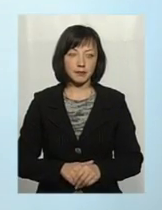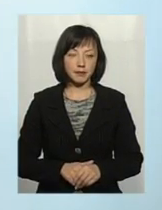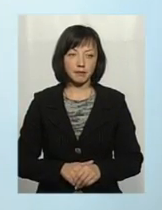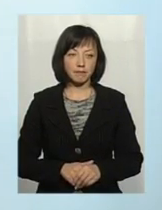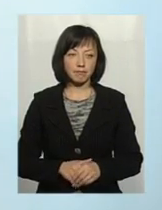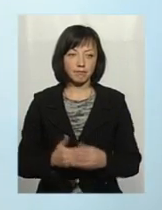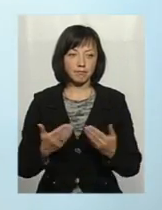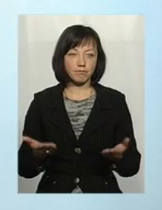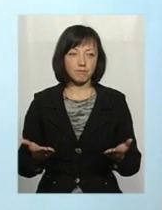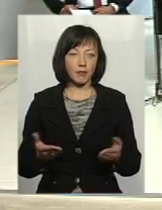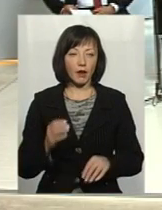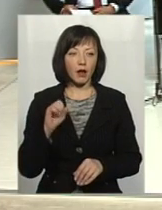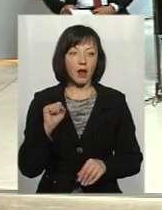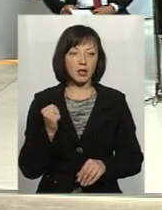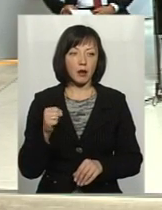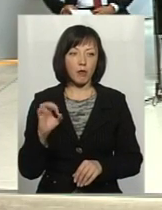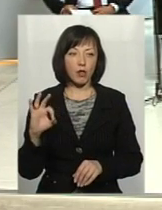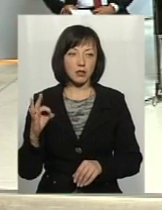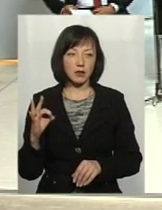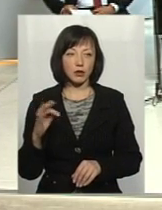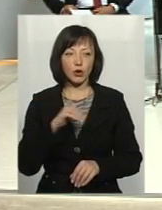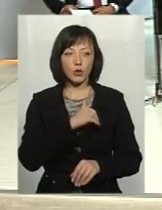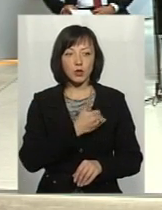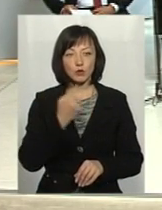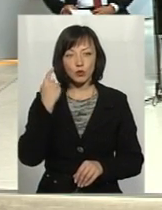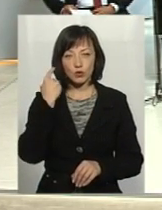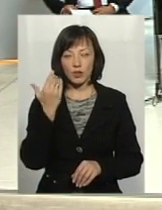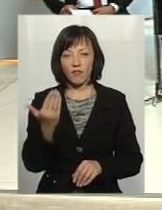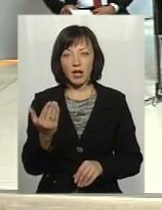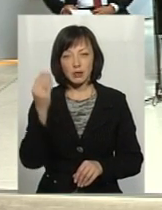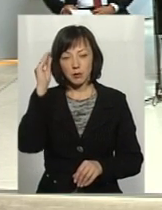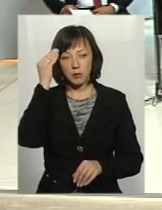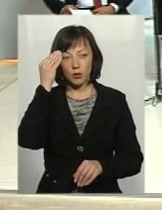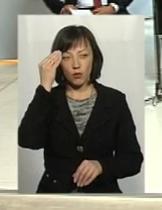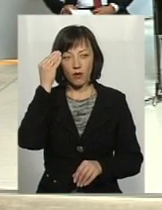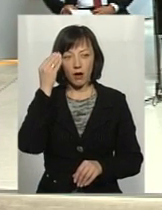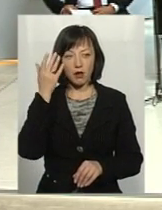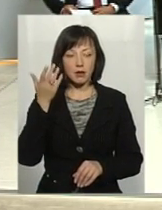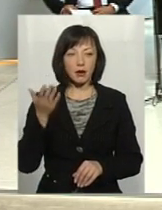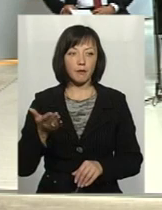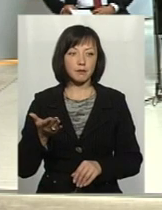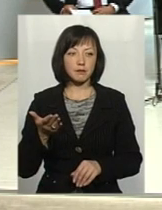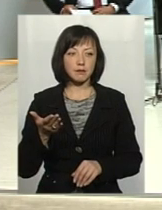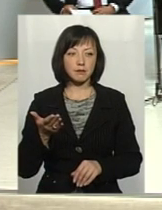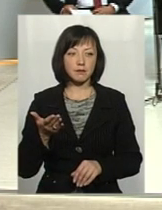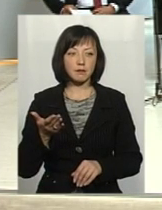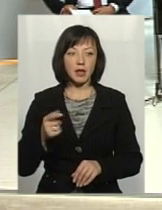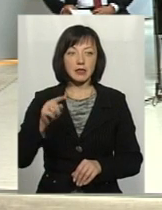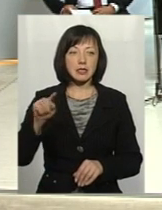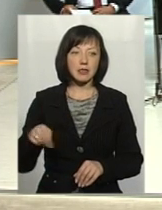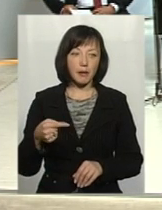Артем Олександрович, хотілося б почути ваші меркування. Запит